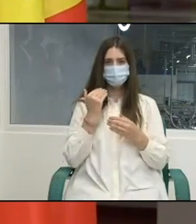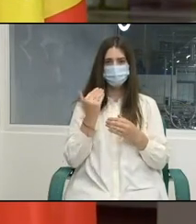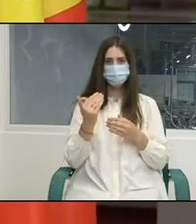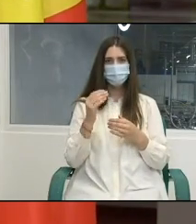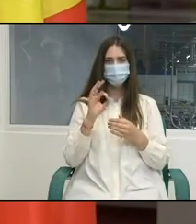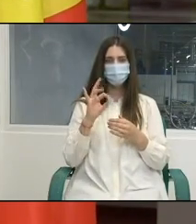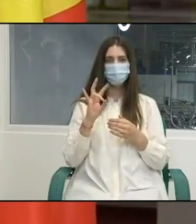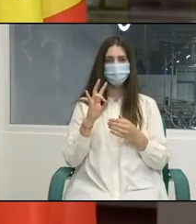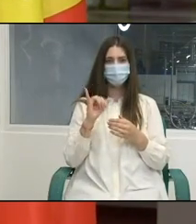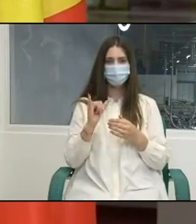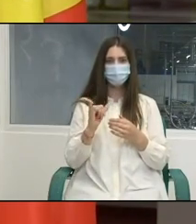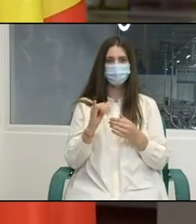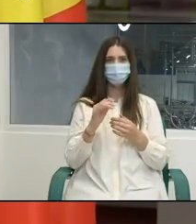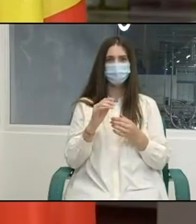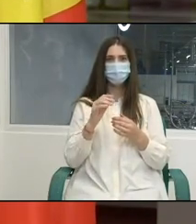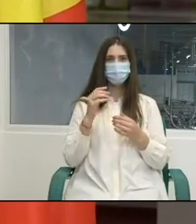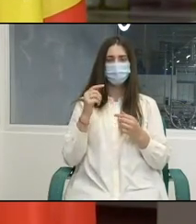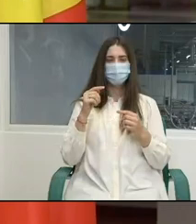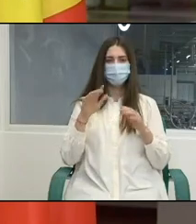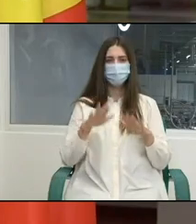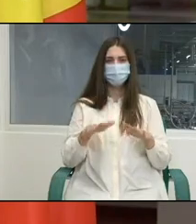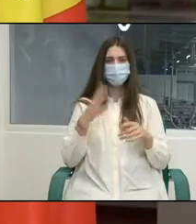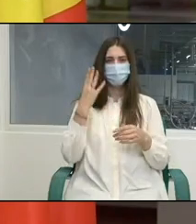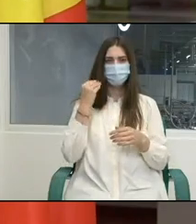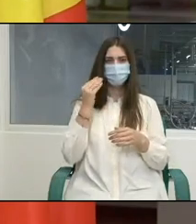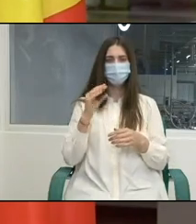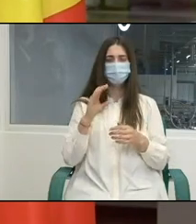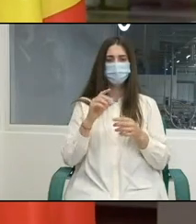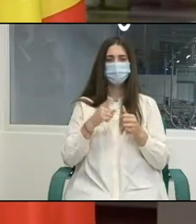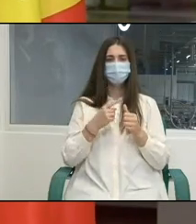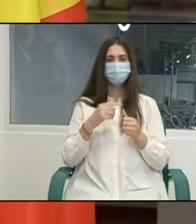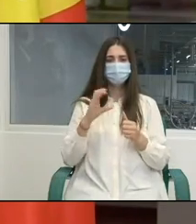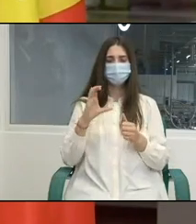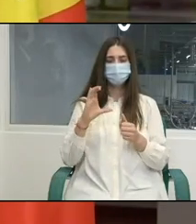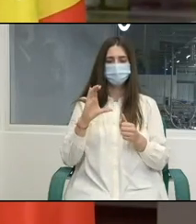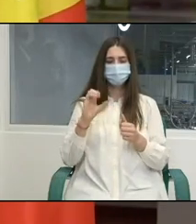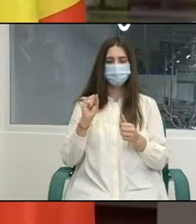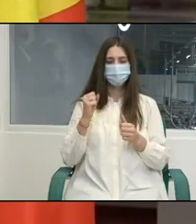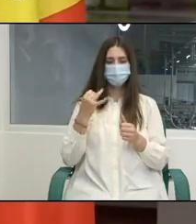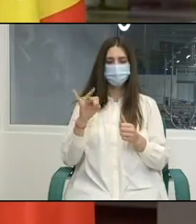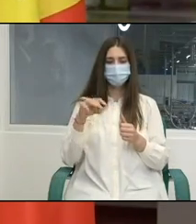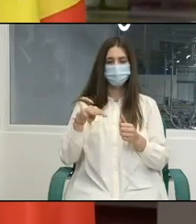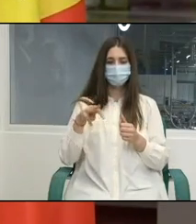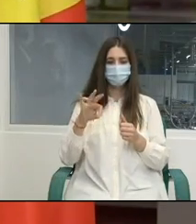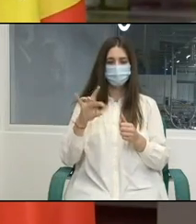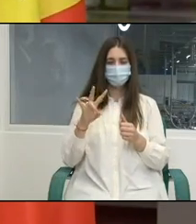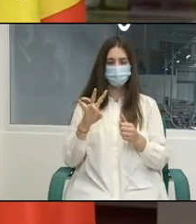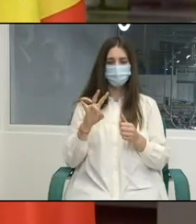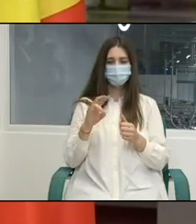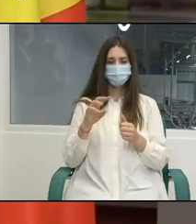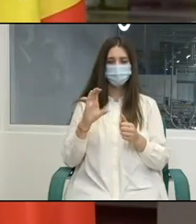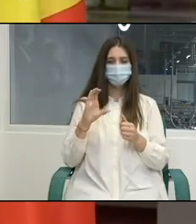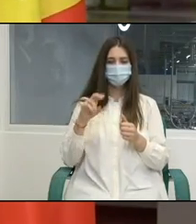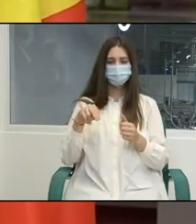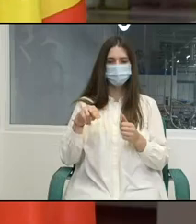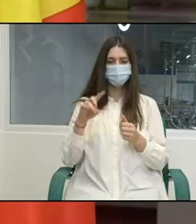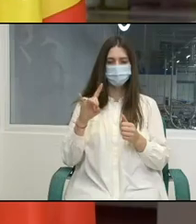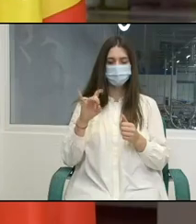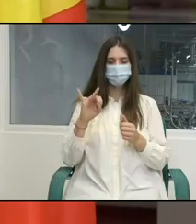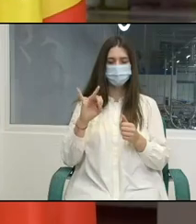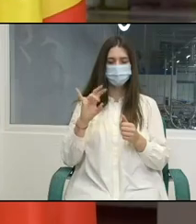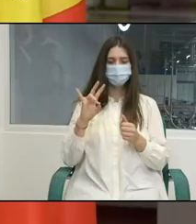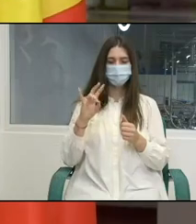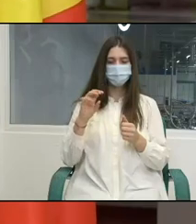în Republica Moldova, domnul Simon Springett. Dar nu înainte de a veni cu mare rugăminte către toți